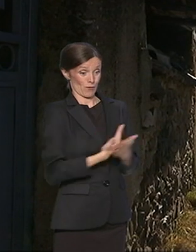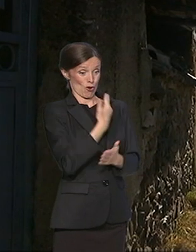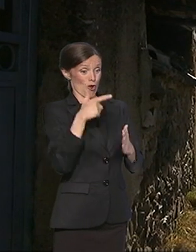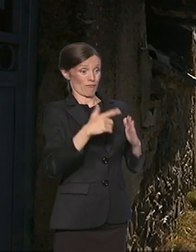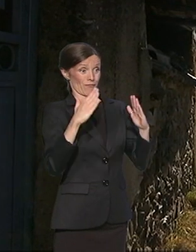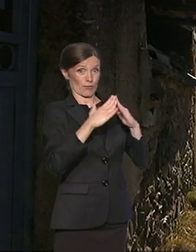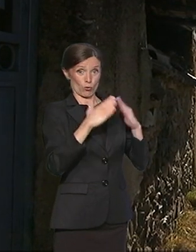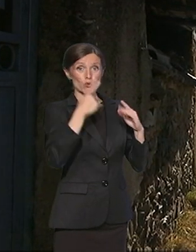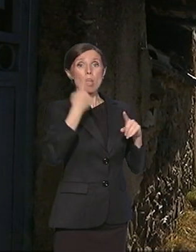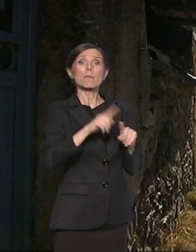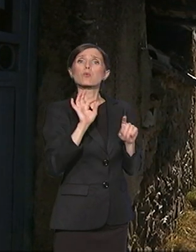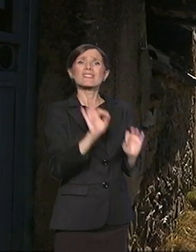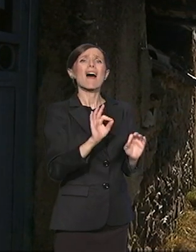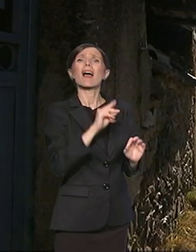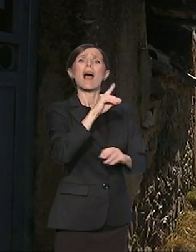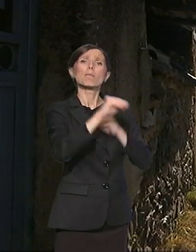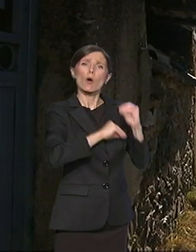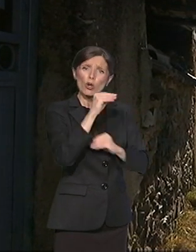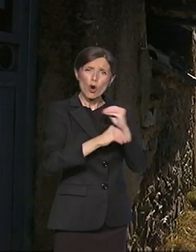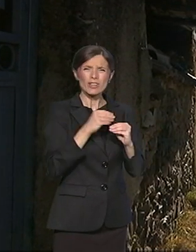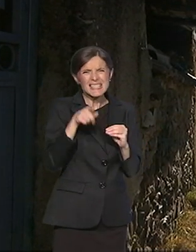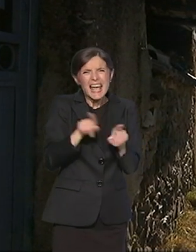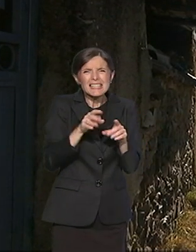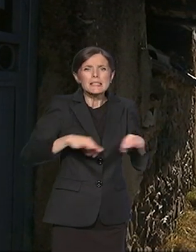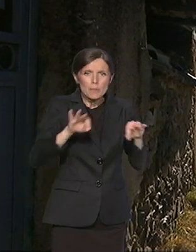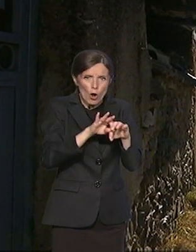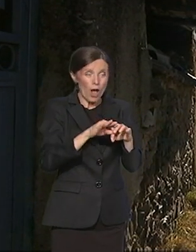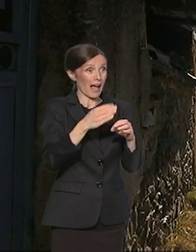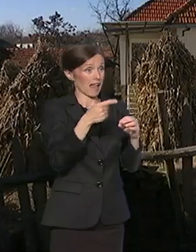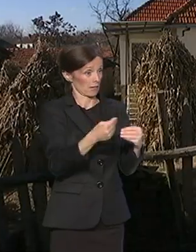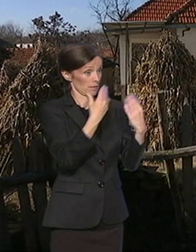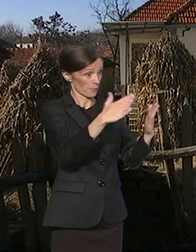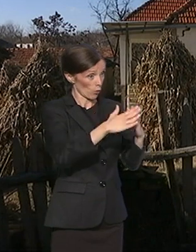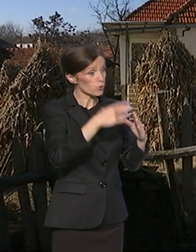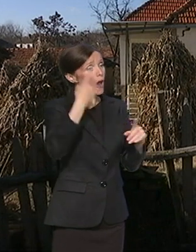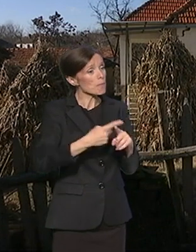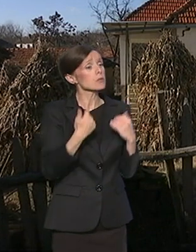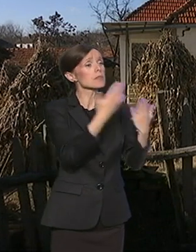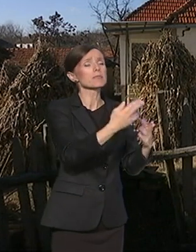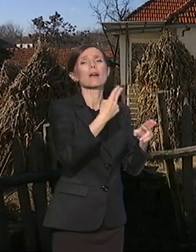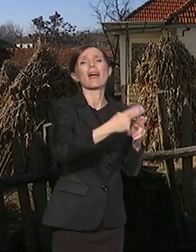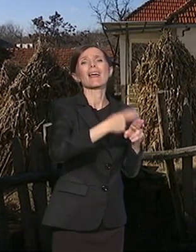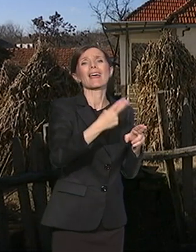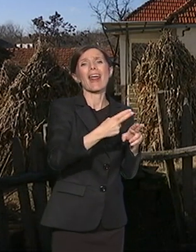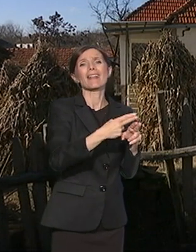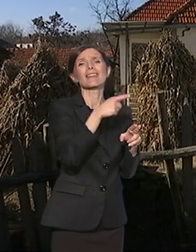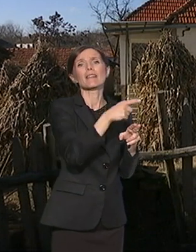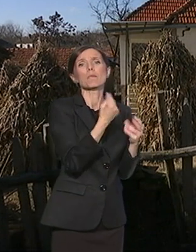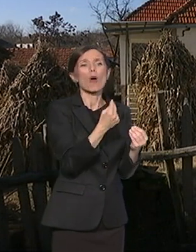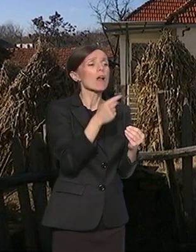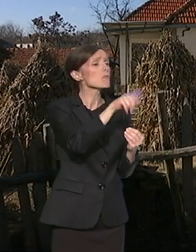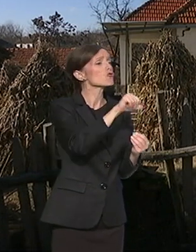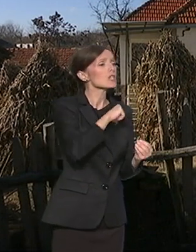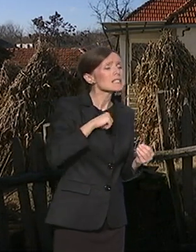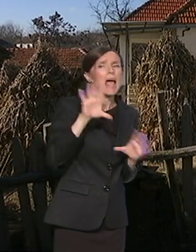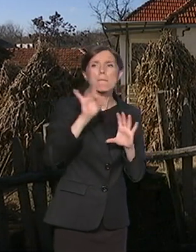u okviru istog projekta RRK 5 tako da svaka porodica svojvoljno izabere mašine ili čime